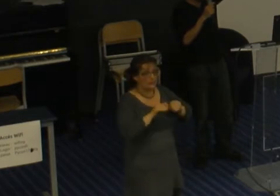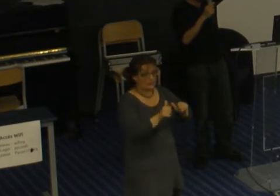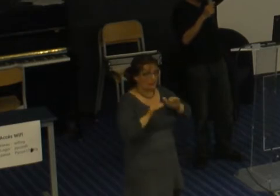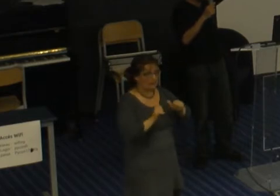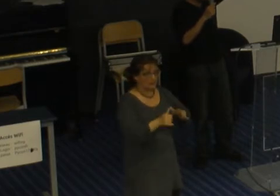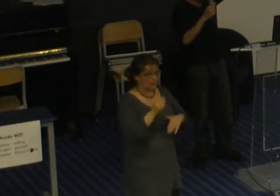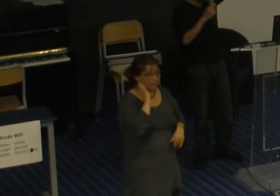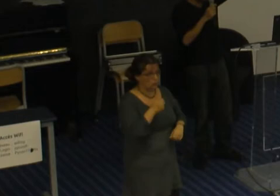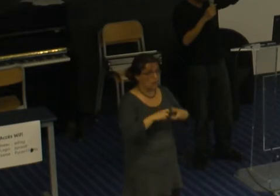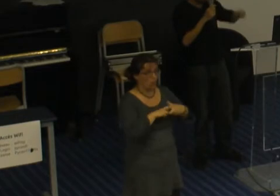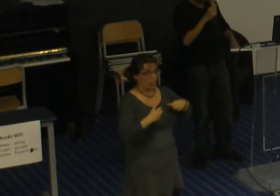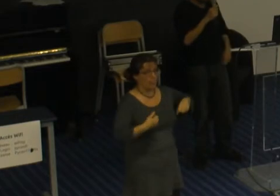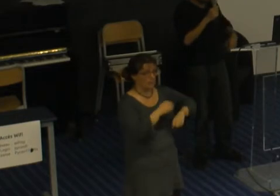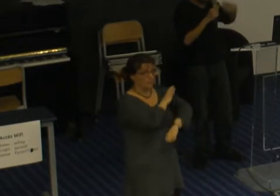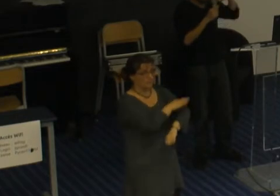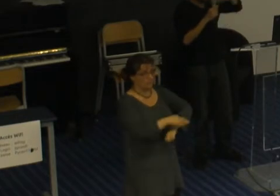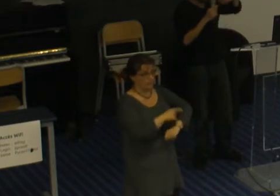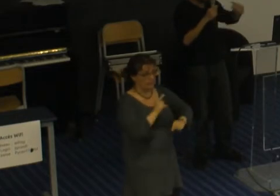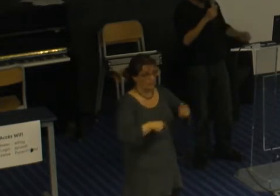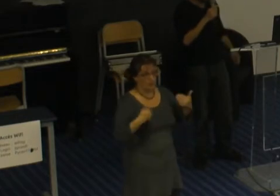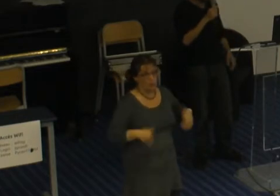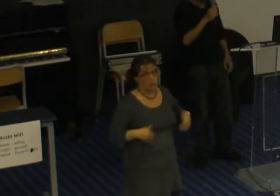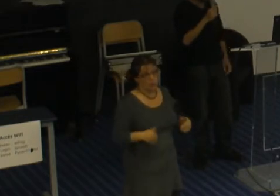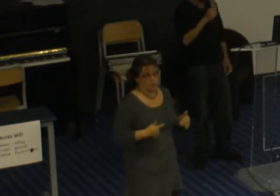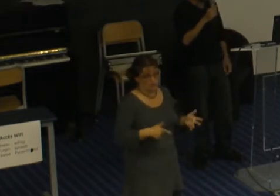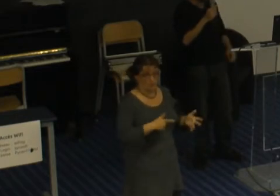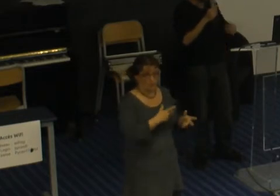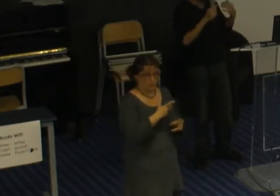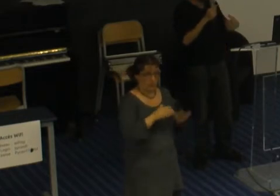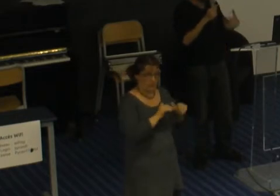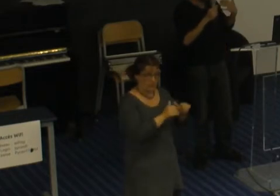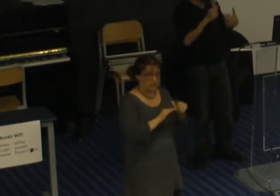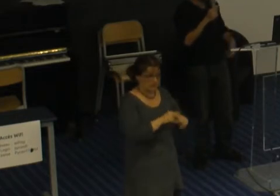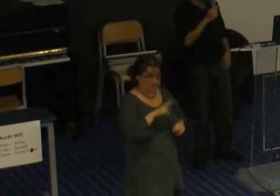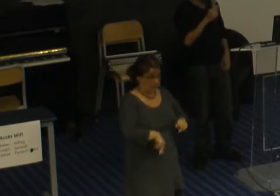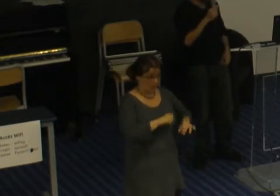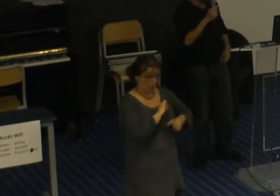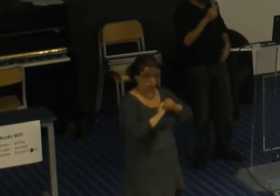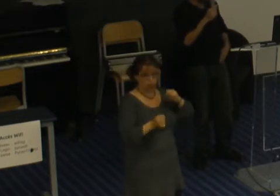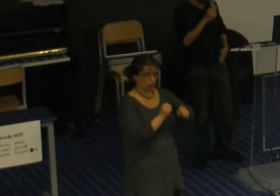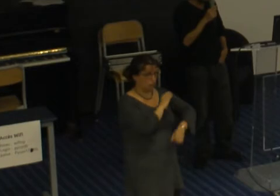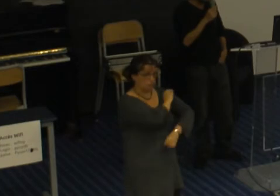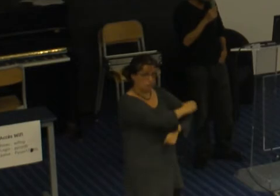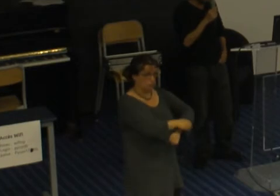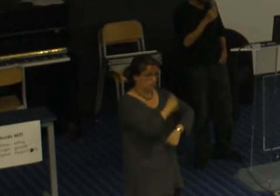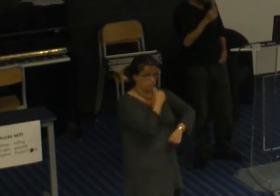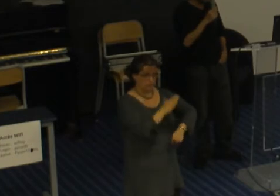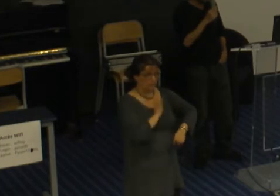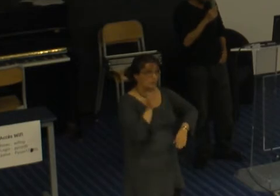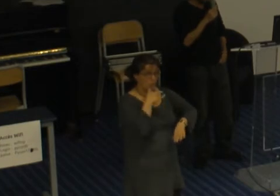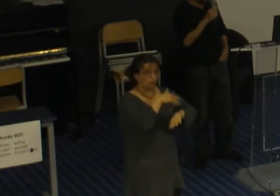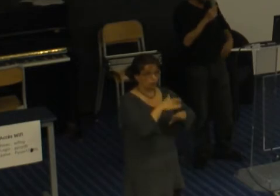de massage pour pouvoir arriver à ce résultat. J'avais perdu une mobilité assez conséquente.